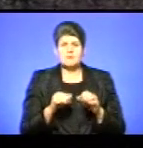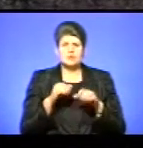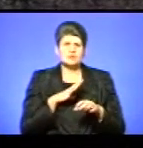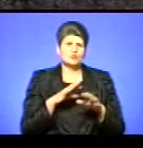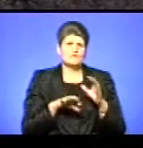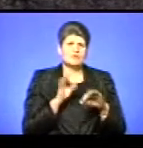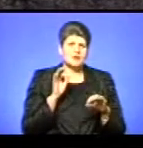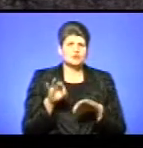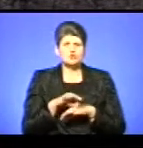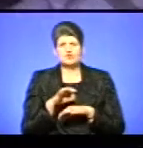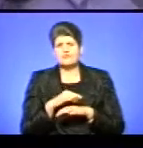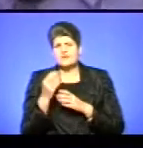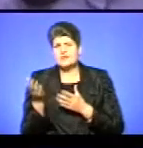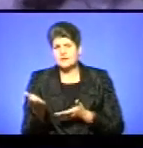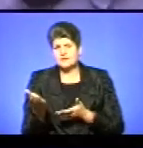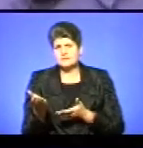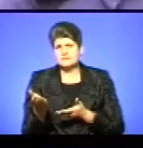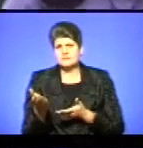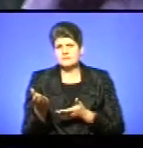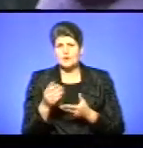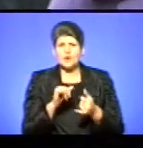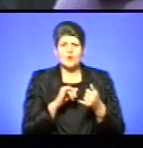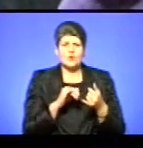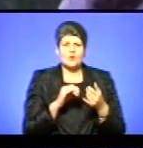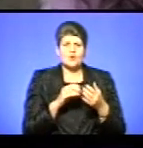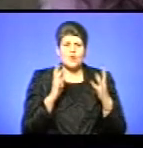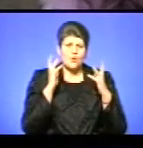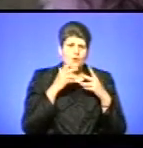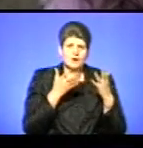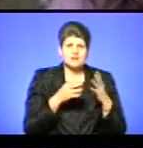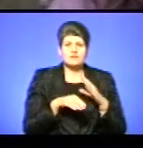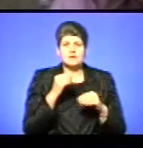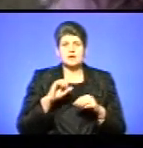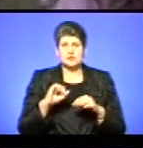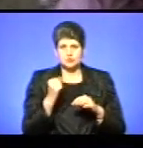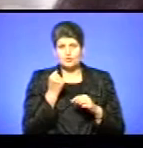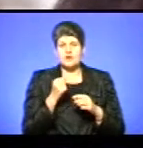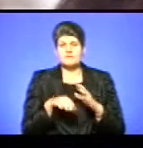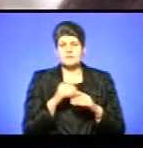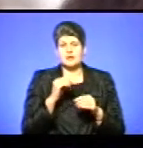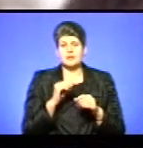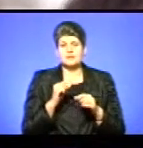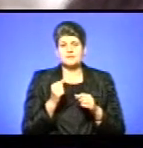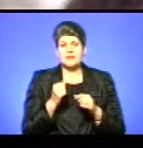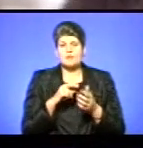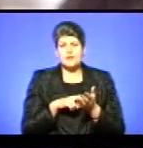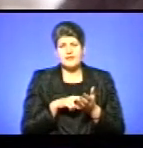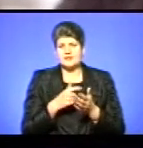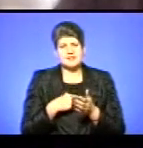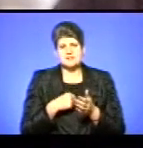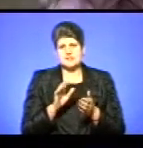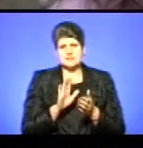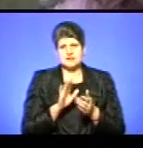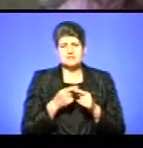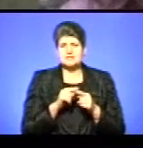вибирати чоловіка, не знаю, там, коханого дуже і так далі. Я вибирала друга і вибирала товариша. Боялася не за себе, настільки це